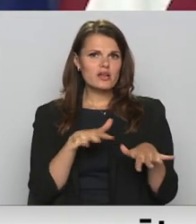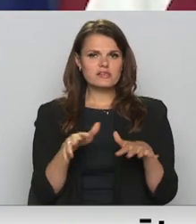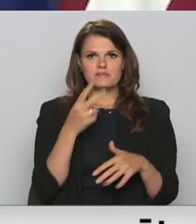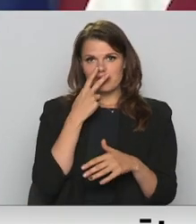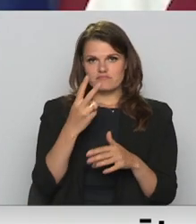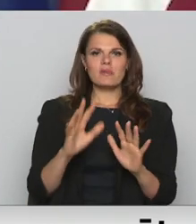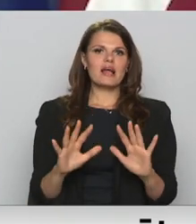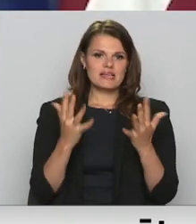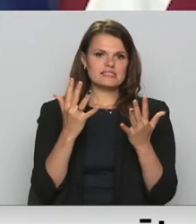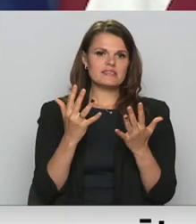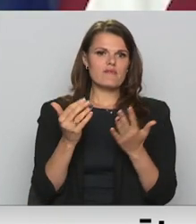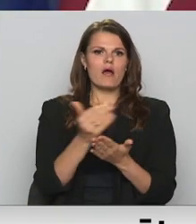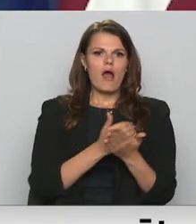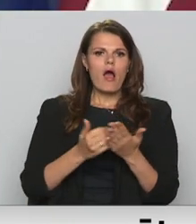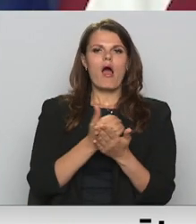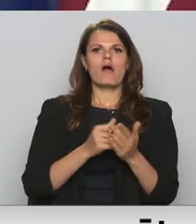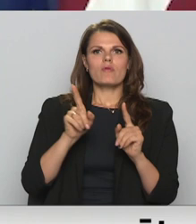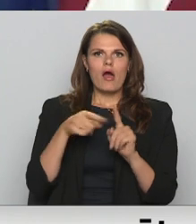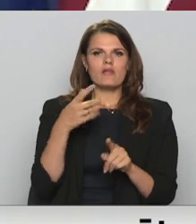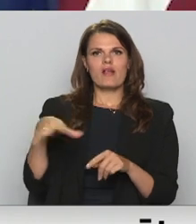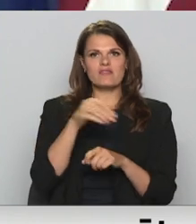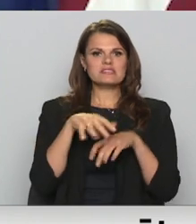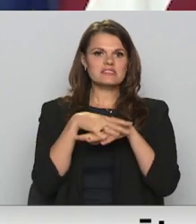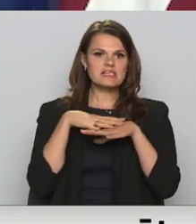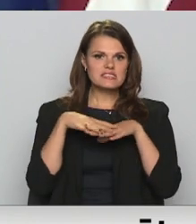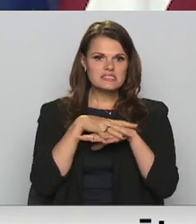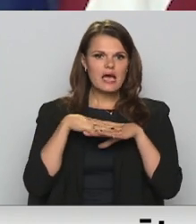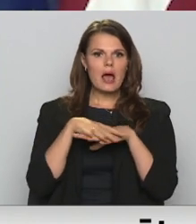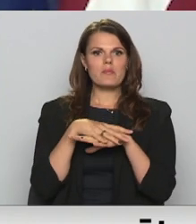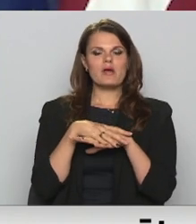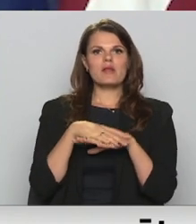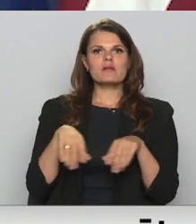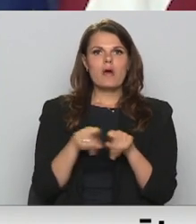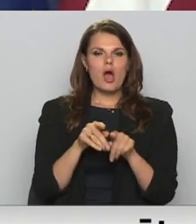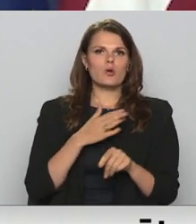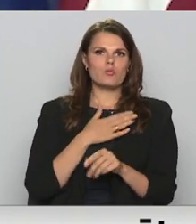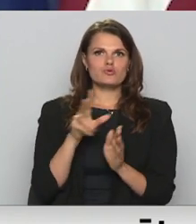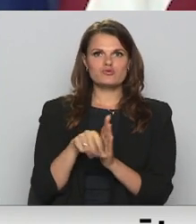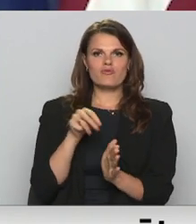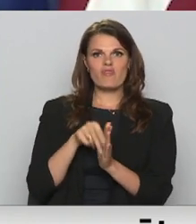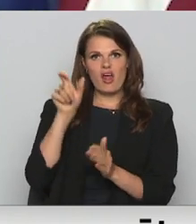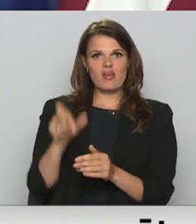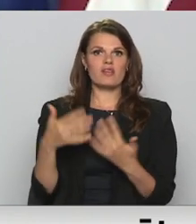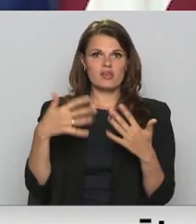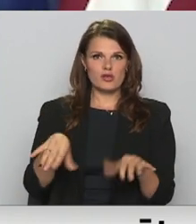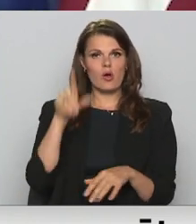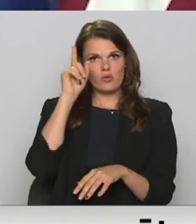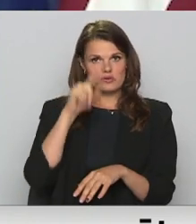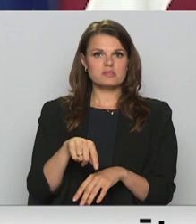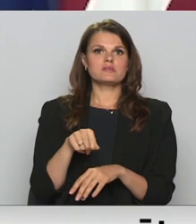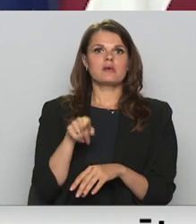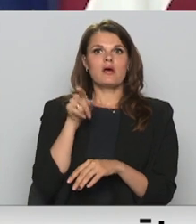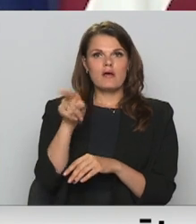atkārtoti un jau pieredināt visu sabiedrību. Tā skaitā arī mūsu vēlētājs, bet tā, ka vieniem ir tiesības